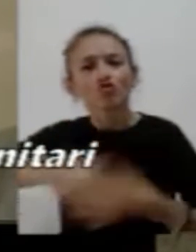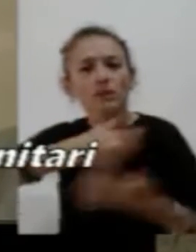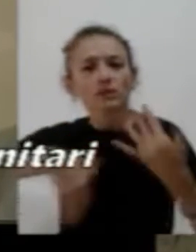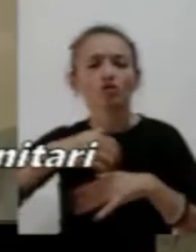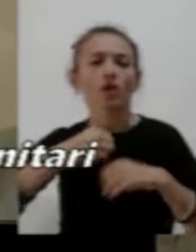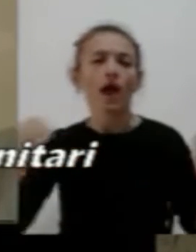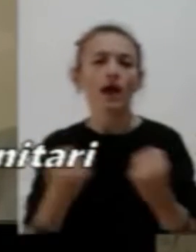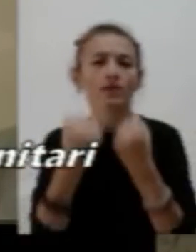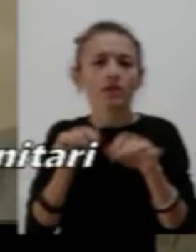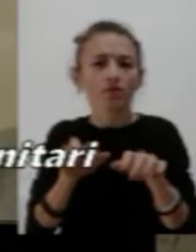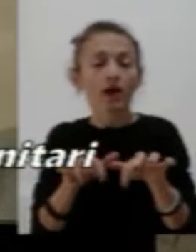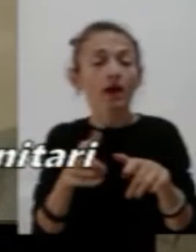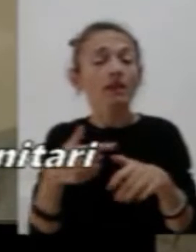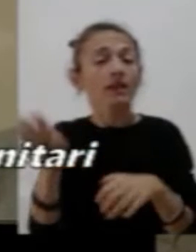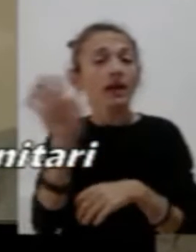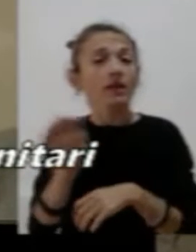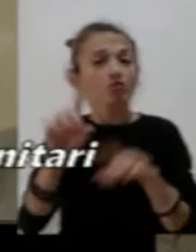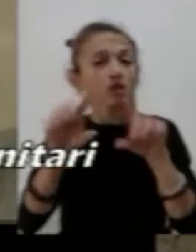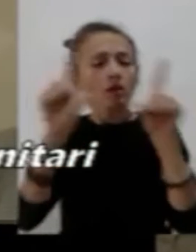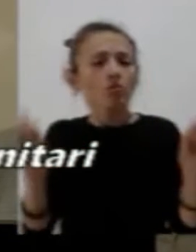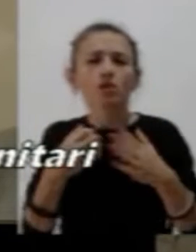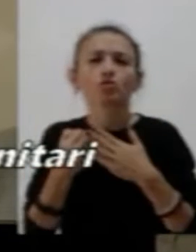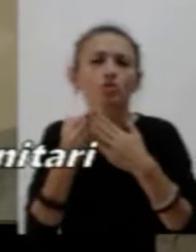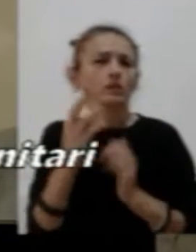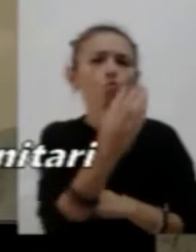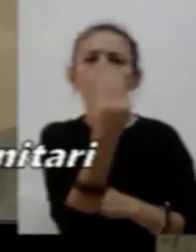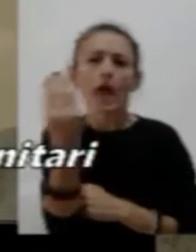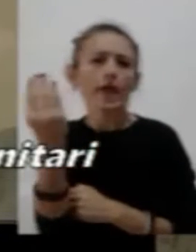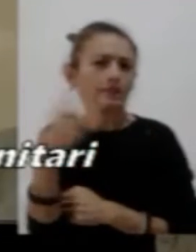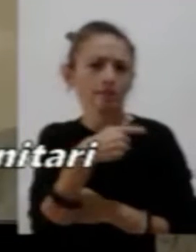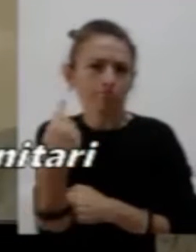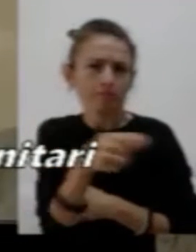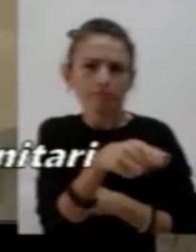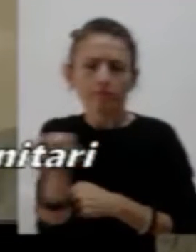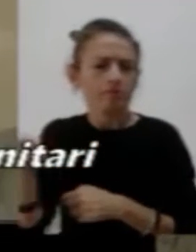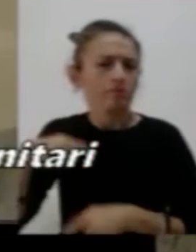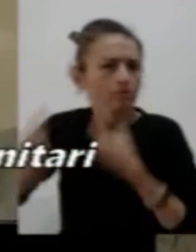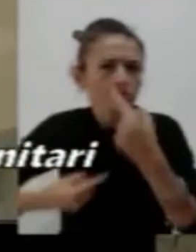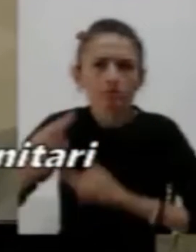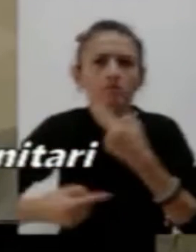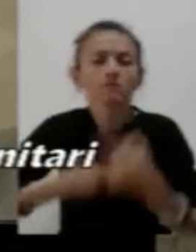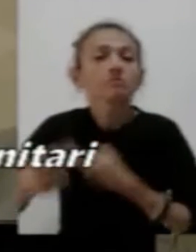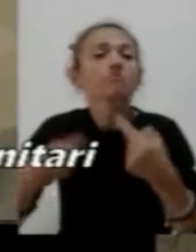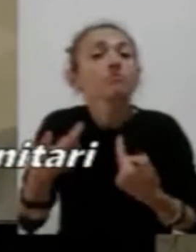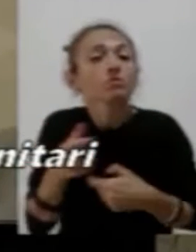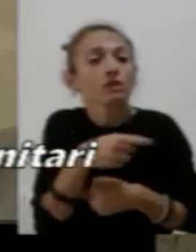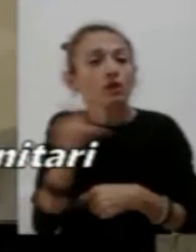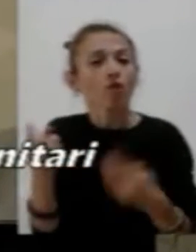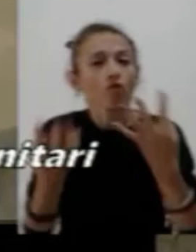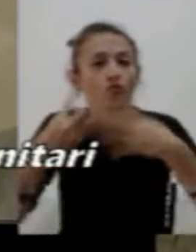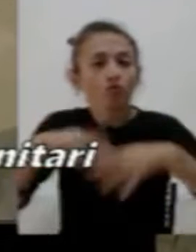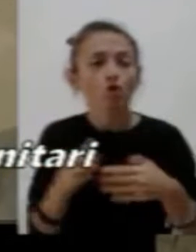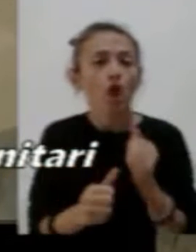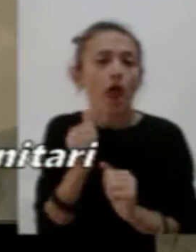sostenuto gli enti in questione, in quanto gli stessi svolgono un'azione di prevenzione, informazione e tutela delle